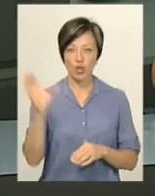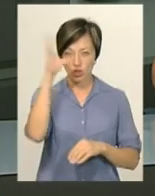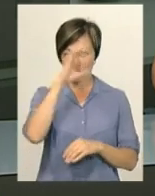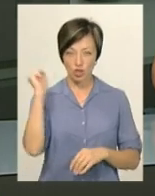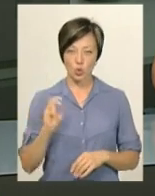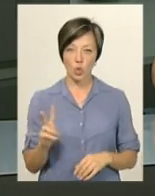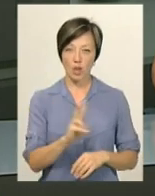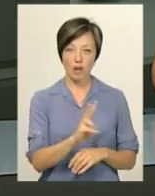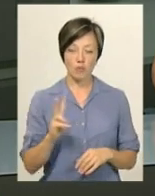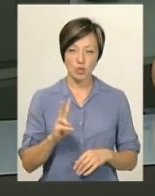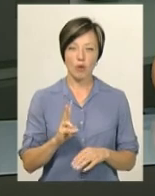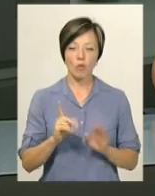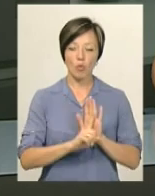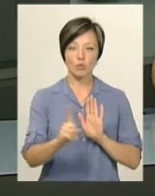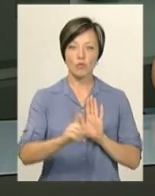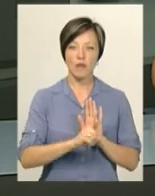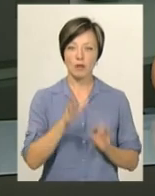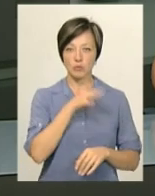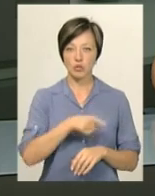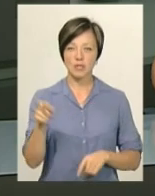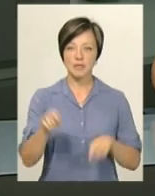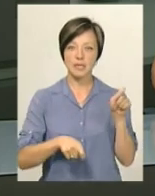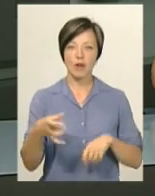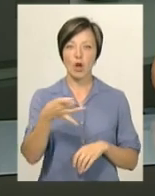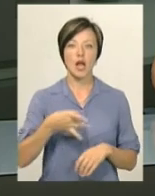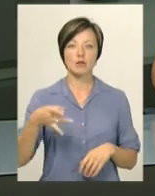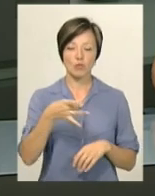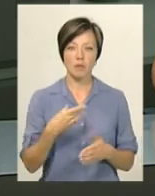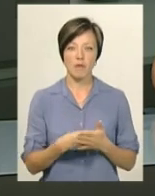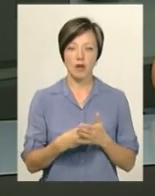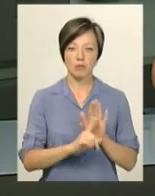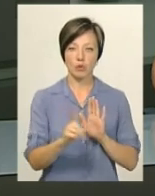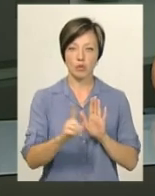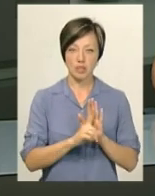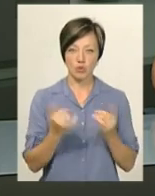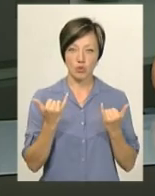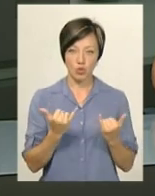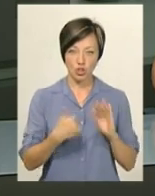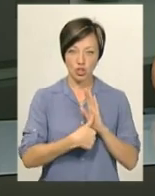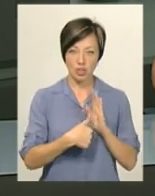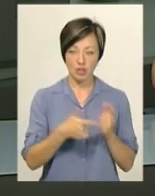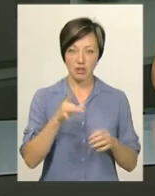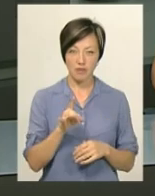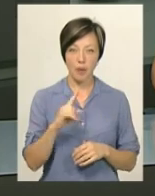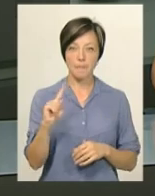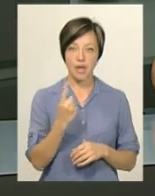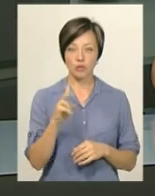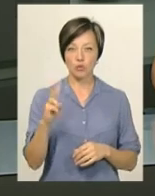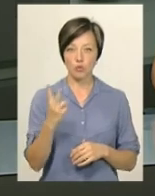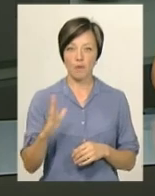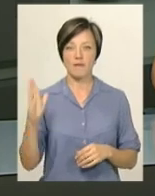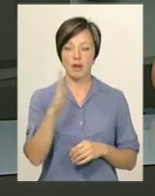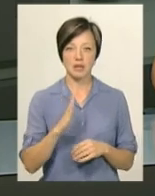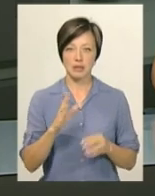тролейбуси. Нагадаю, вони курсуватимуть під час фестивалю «Республіка». Вартість проїзду ще сьогодні 6 гривень, а 1 та 2